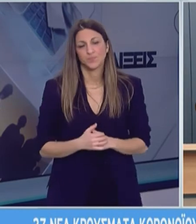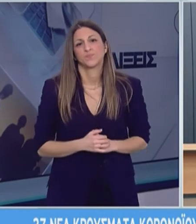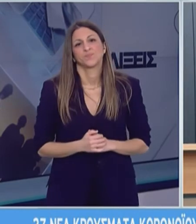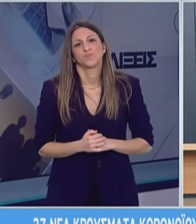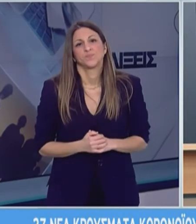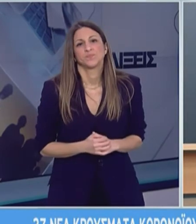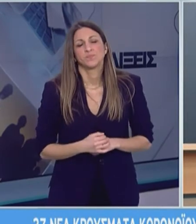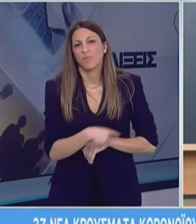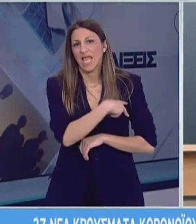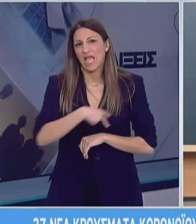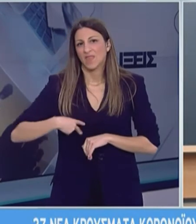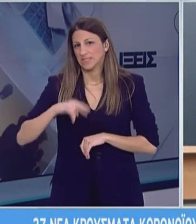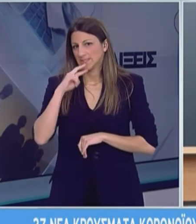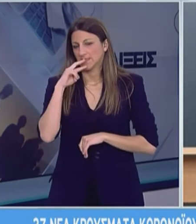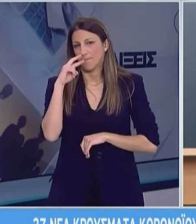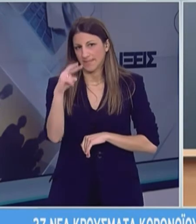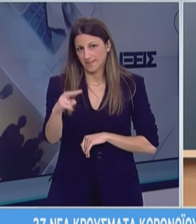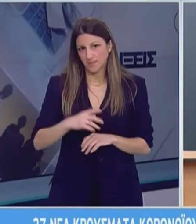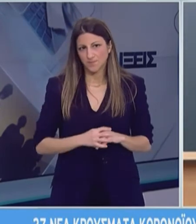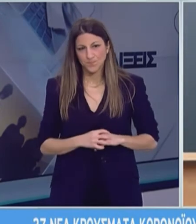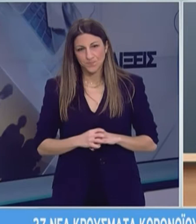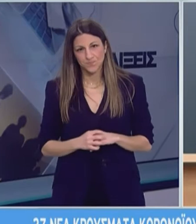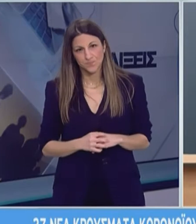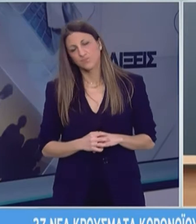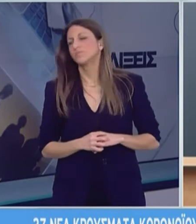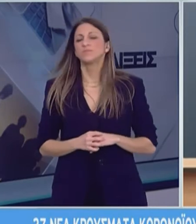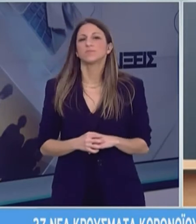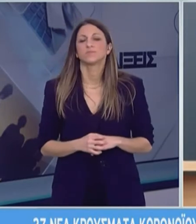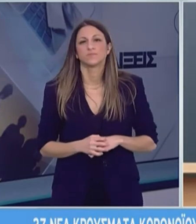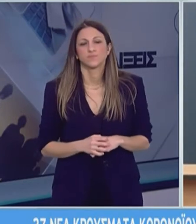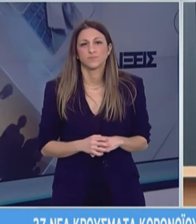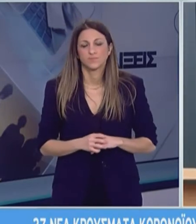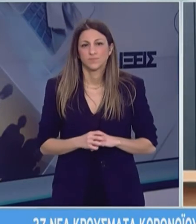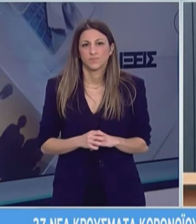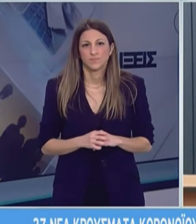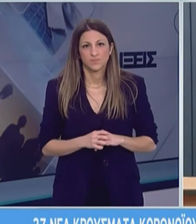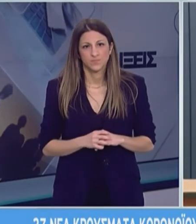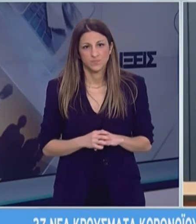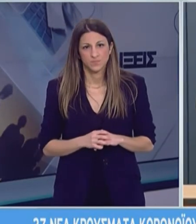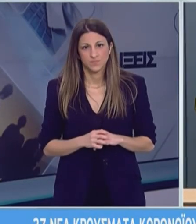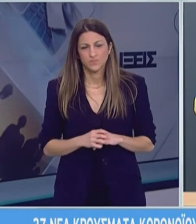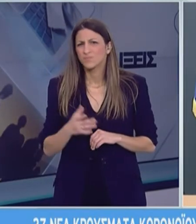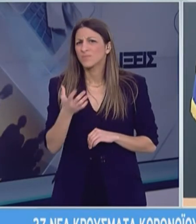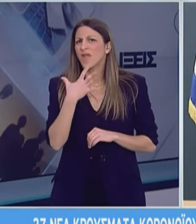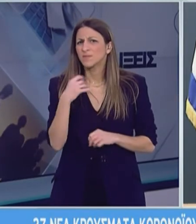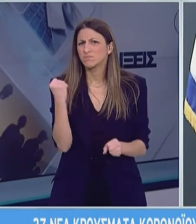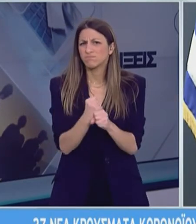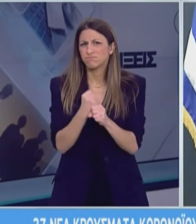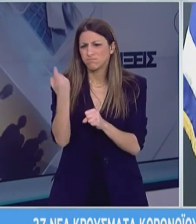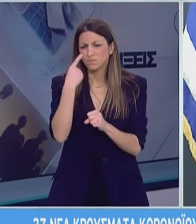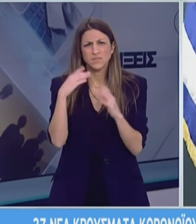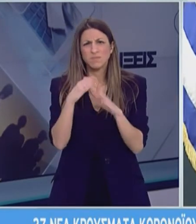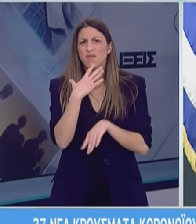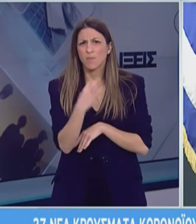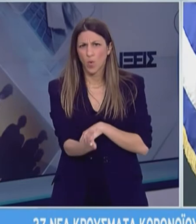Νομίζω εδώ αυτό που πρέπει να πούμε και δεν ξέρω αν ο υφυπουργός θέλει να προσθέσει κάτι μετά είναι ότι δεν το κάνουμε για αυτό το λόγο ούτε για να